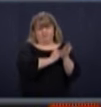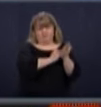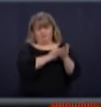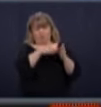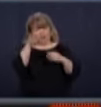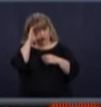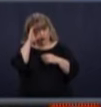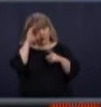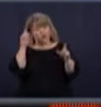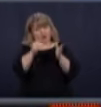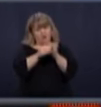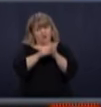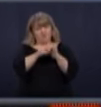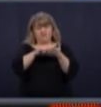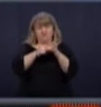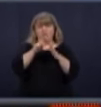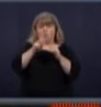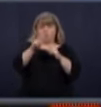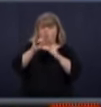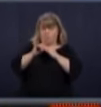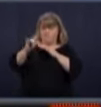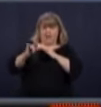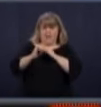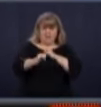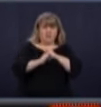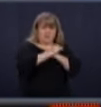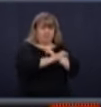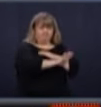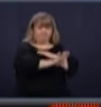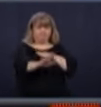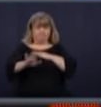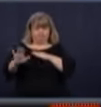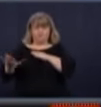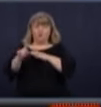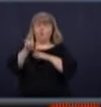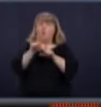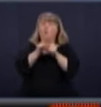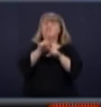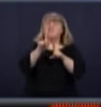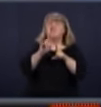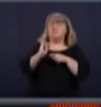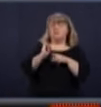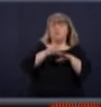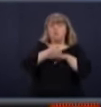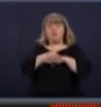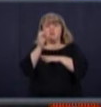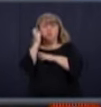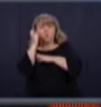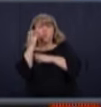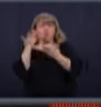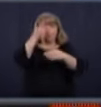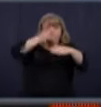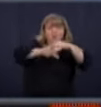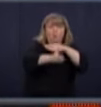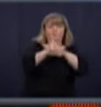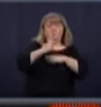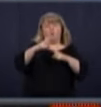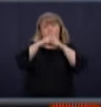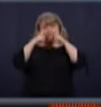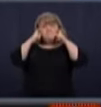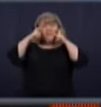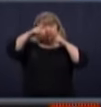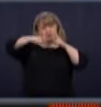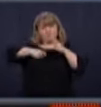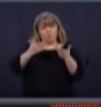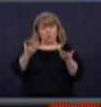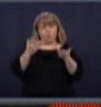Ça va être important que les personnes portent un masque dans les transports en commun. Puis, on ajoute aussi dans les commerces.